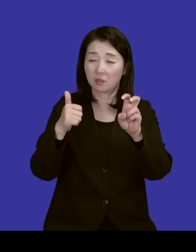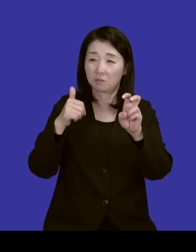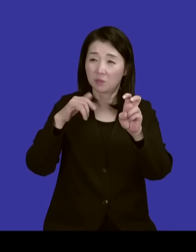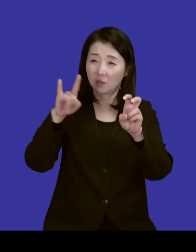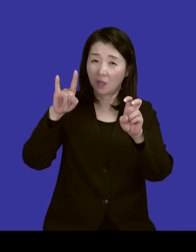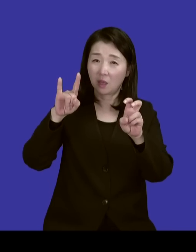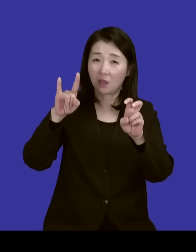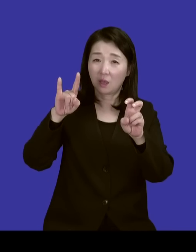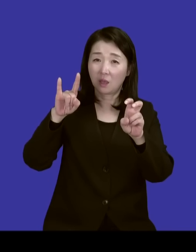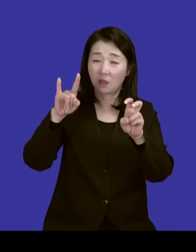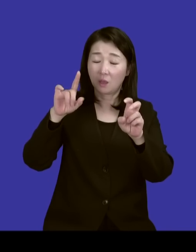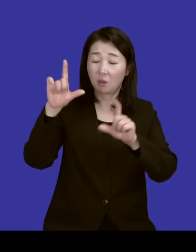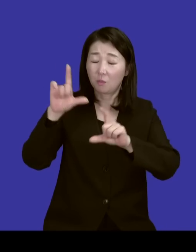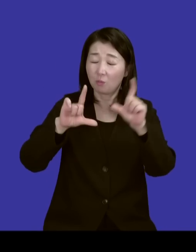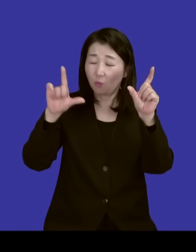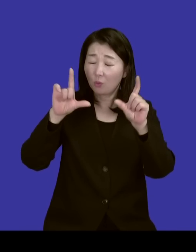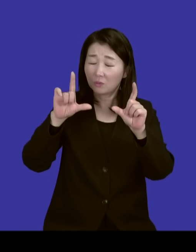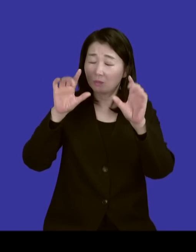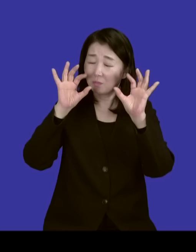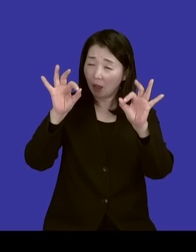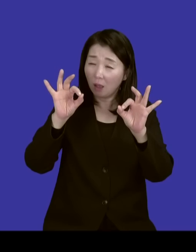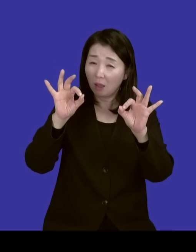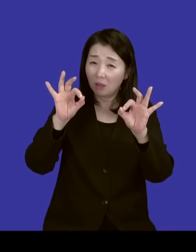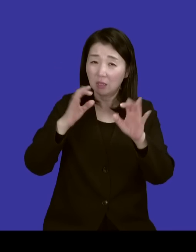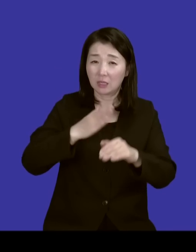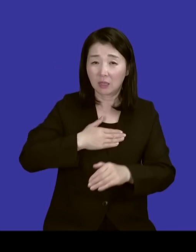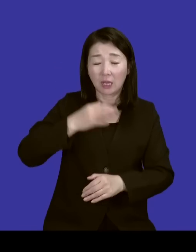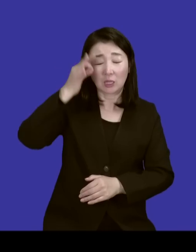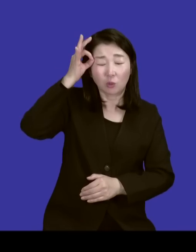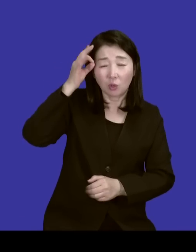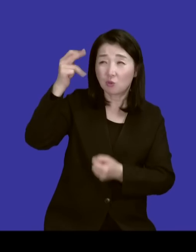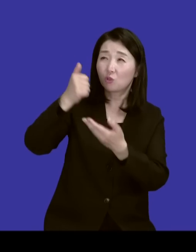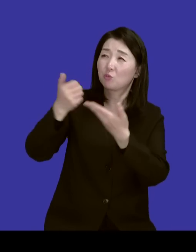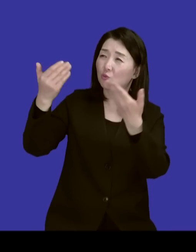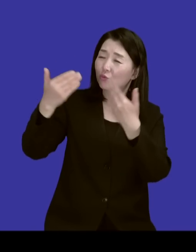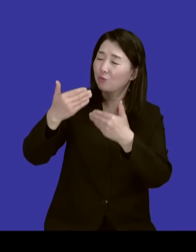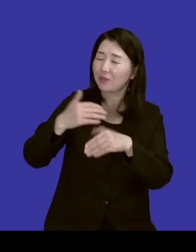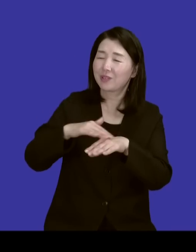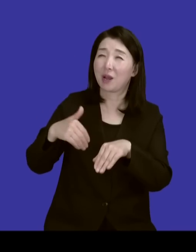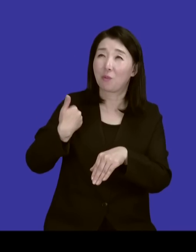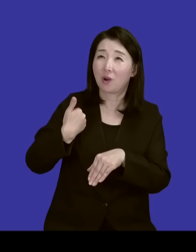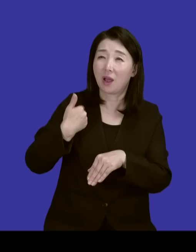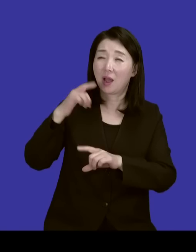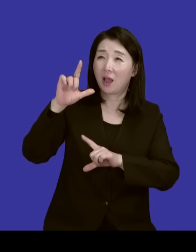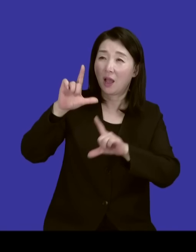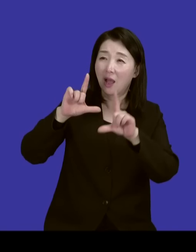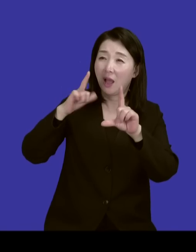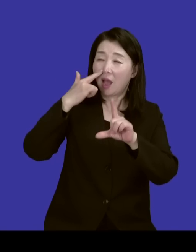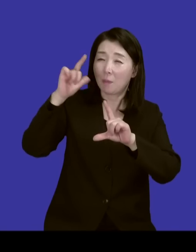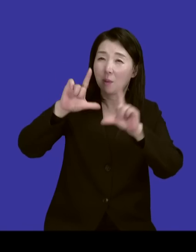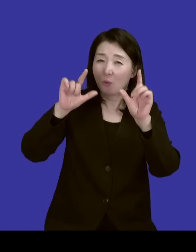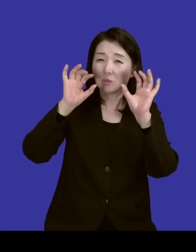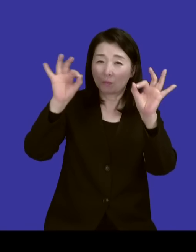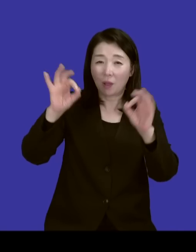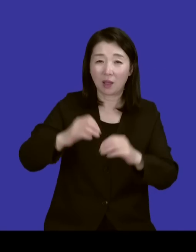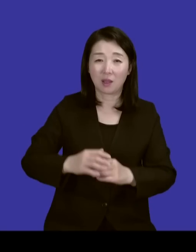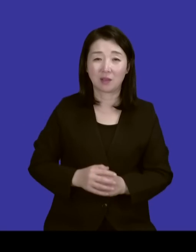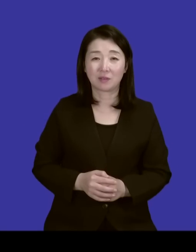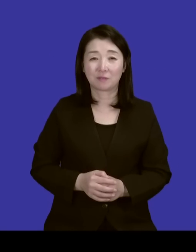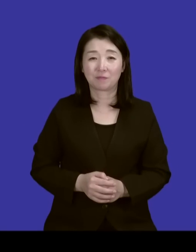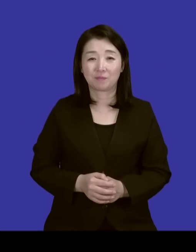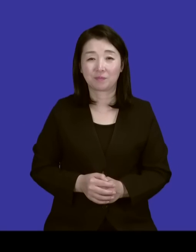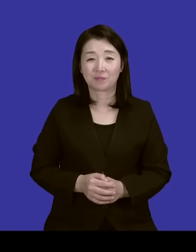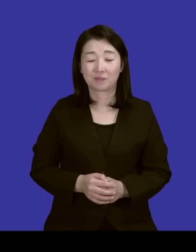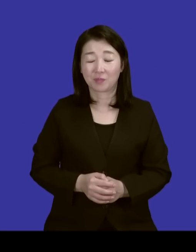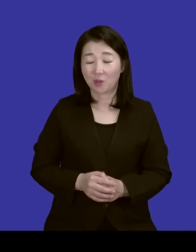생각한 건지 주님 주신 건지 뜬 떠오르더라고요. 우리 아버지 20대에 꼭 이렇게 군복 까맣게 물들인 거 아래로 입고